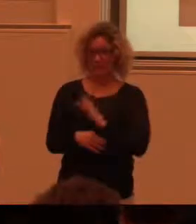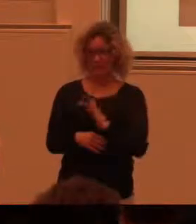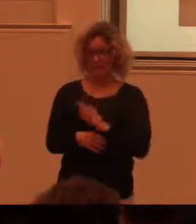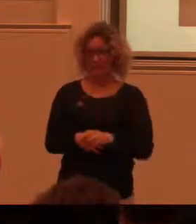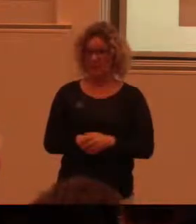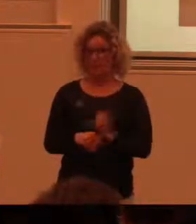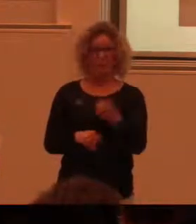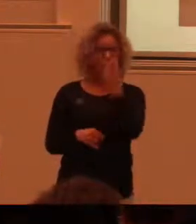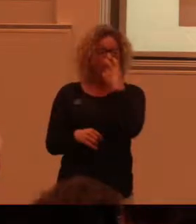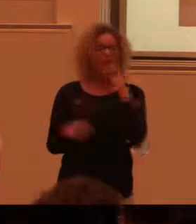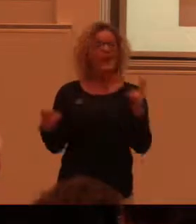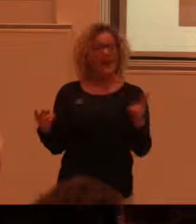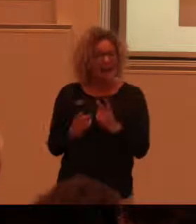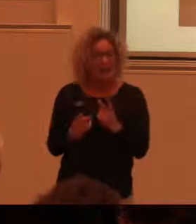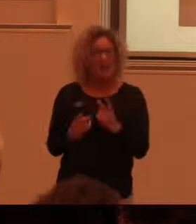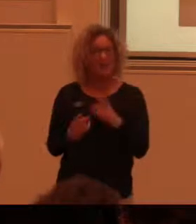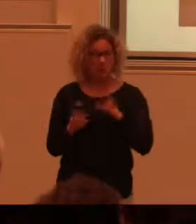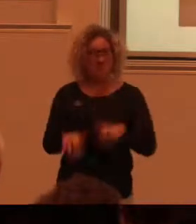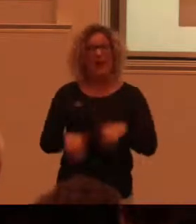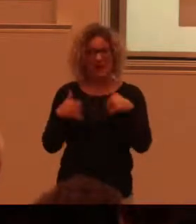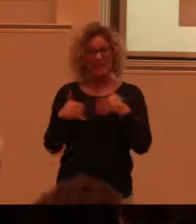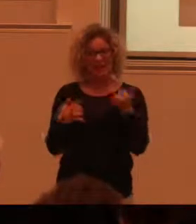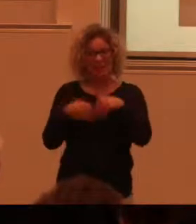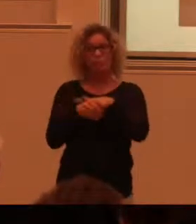om man nu inte ser något så har man ändå glädje av det.